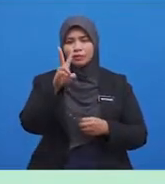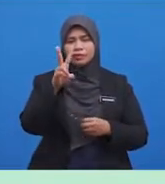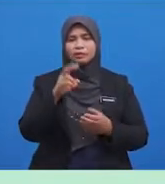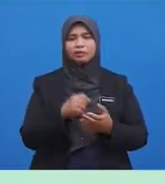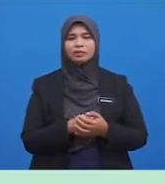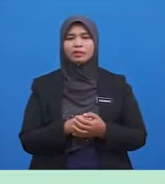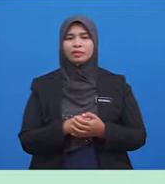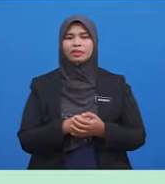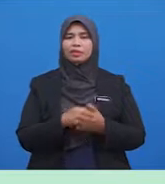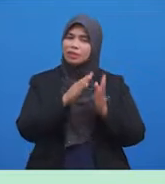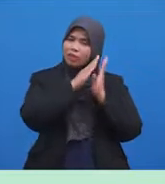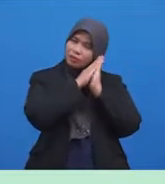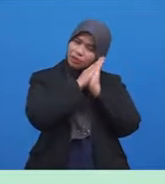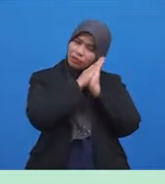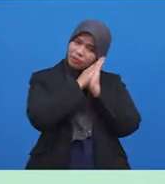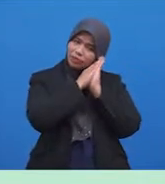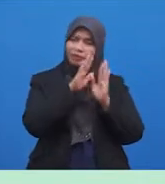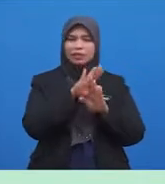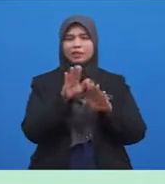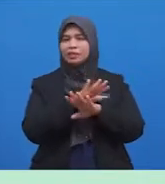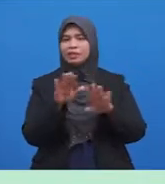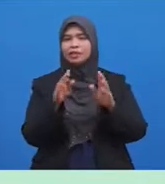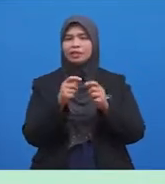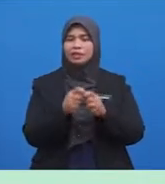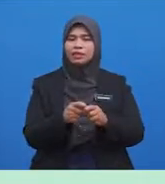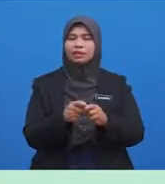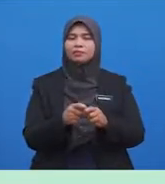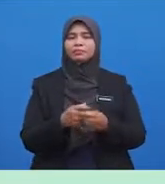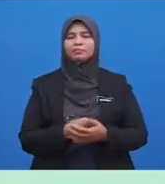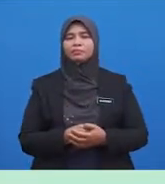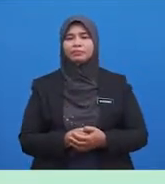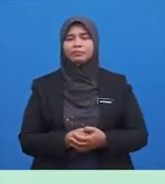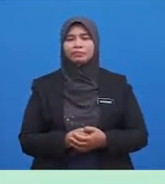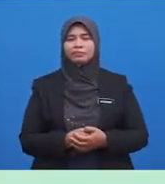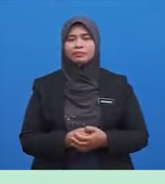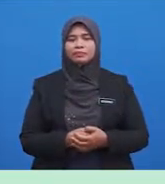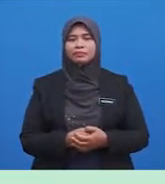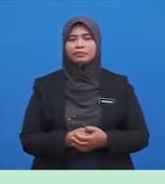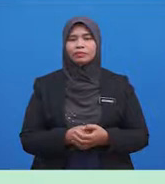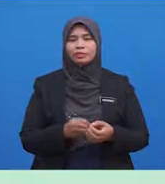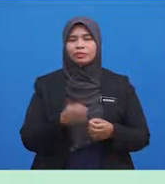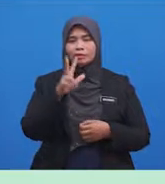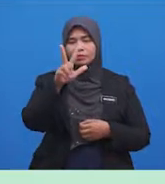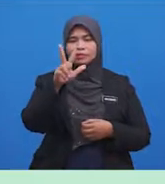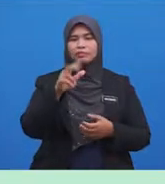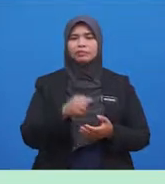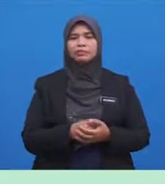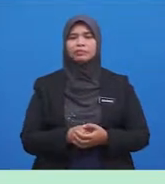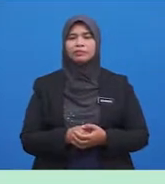Tidur Adik-adik Yang Tidak Tetap Papan Punggung Yang Ketiga